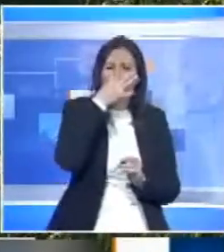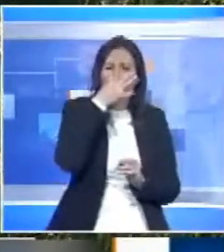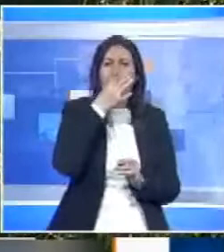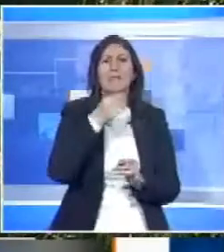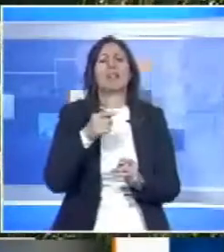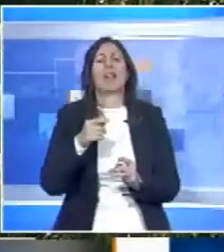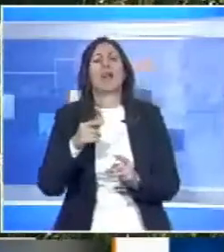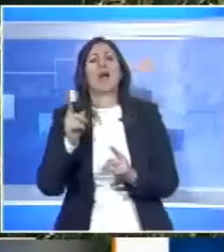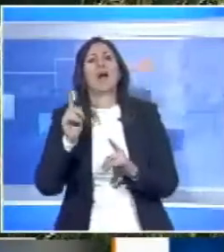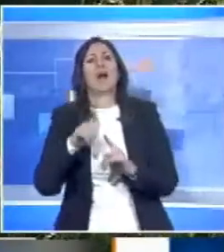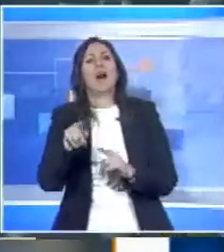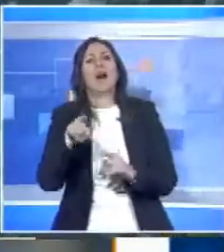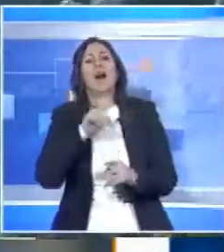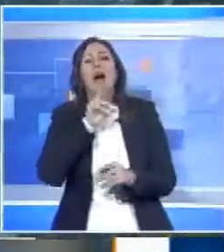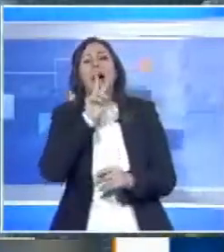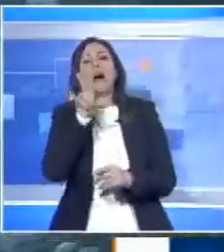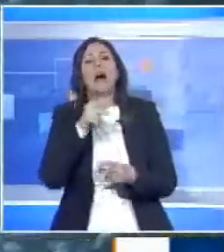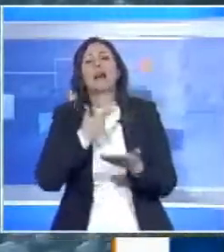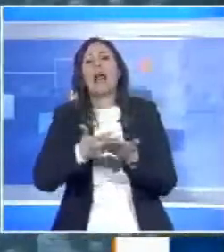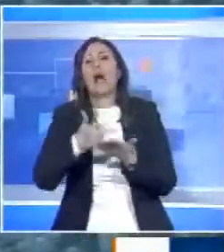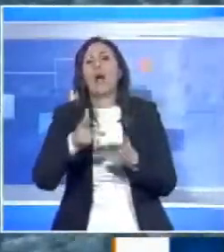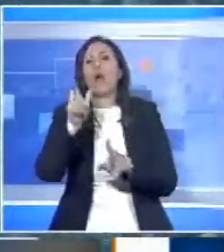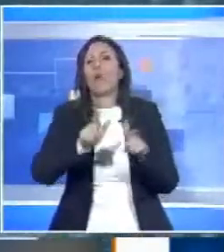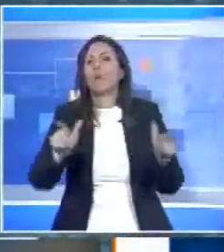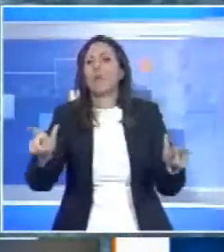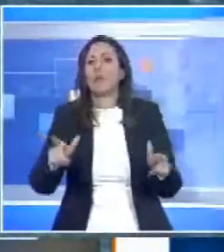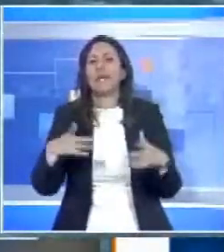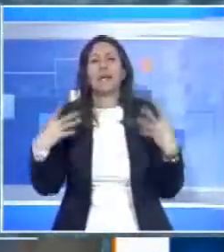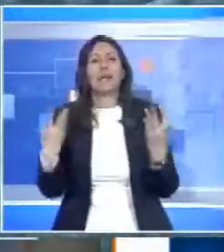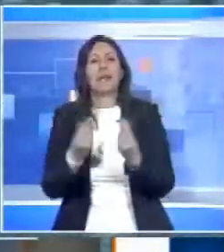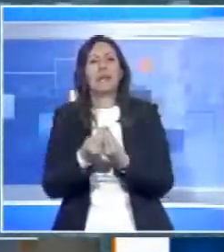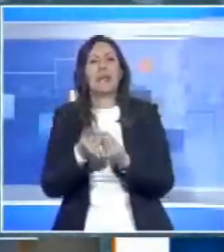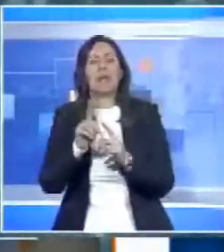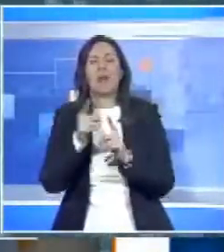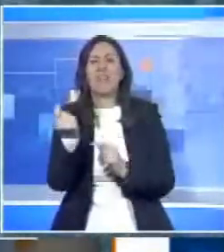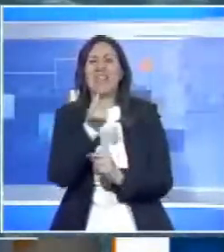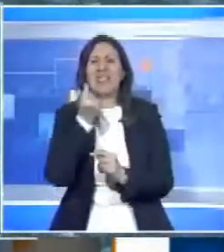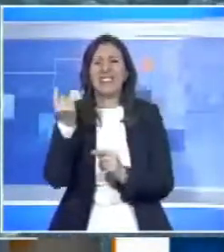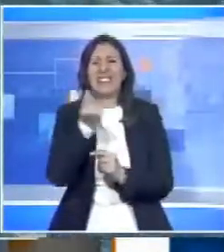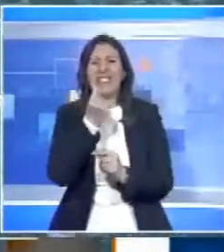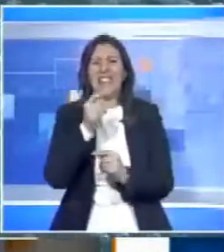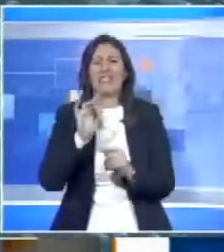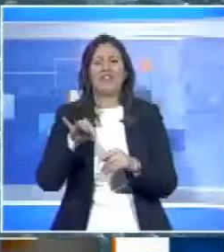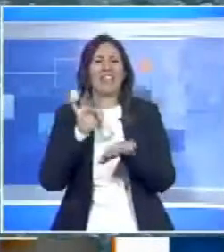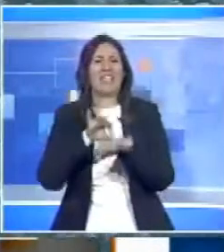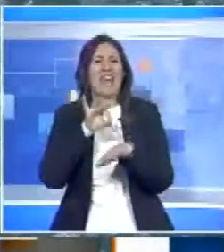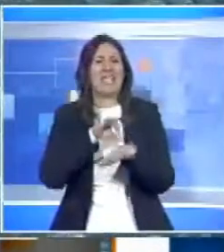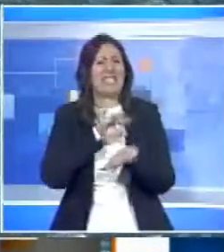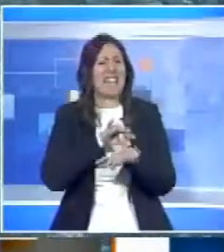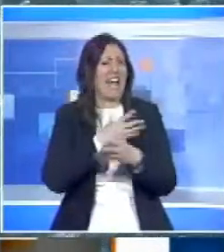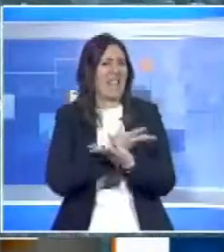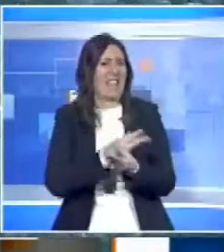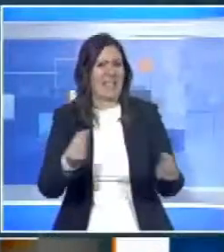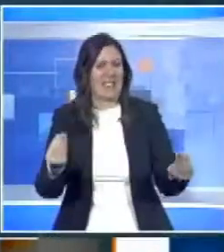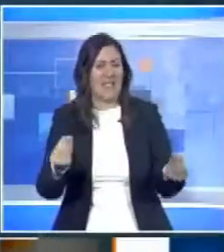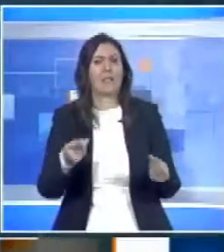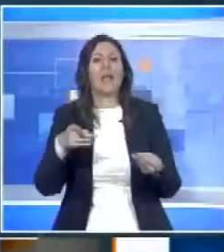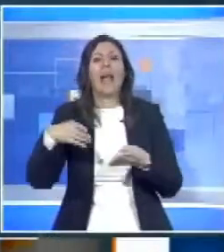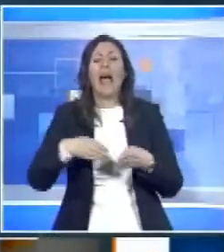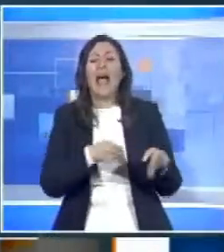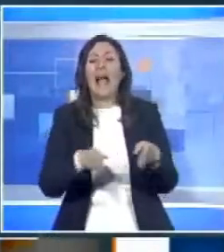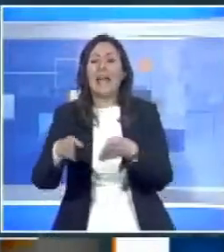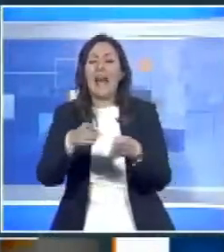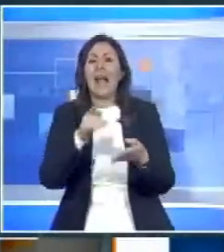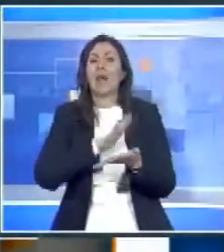nel racconto del cronista insieme a una miriade di insetti soprattutto zanzare e quanto accade in un canale di